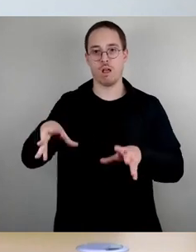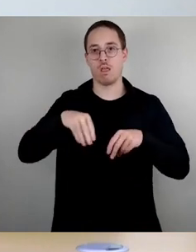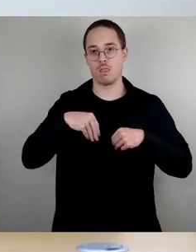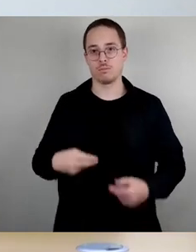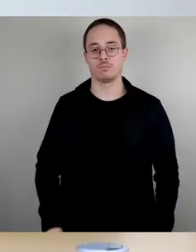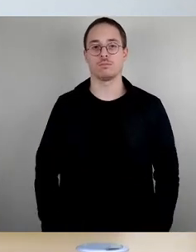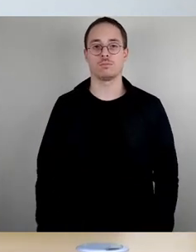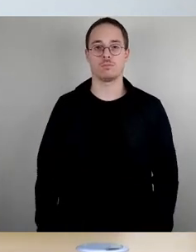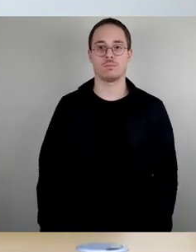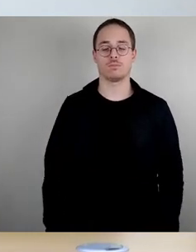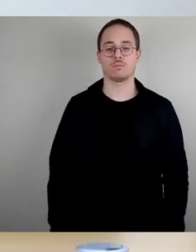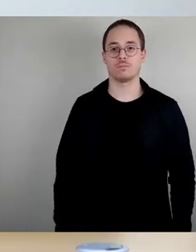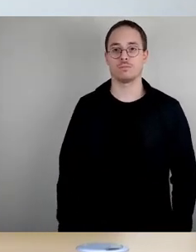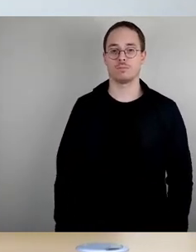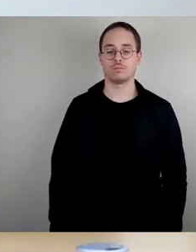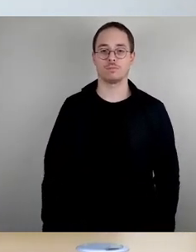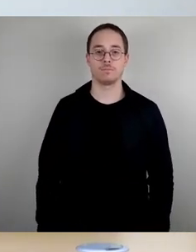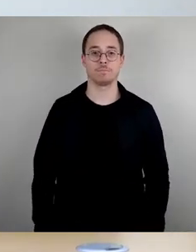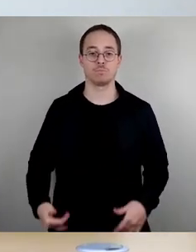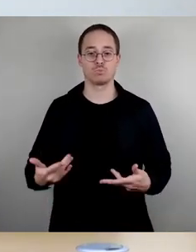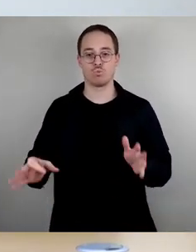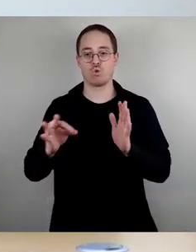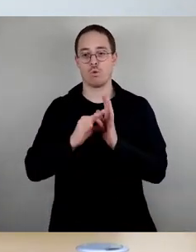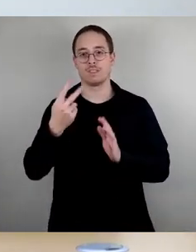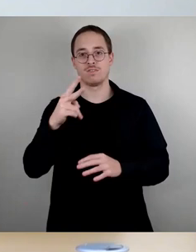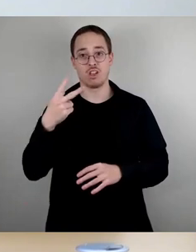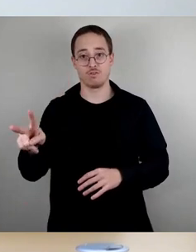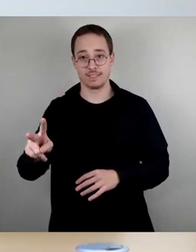Kommen wir zum Top 22.